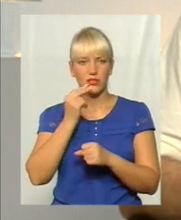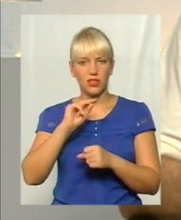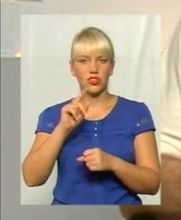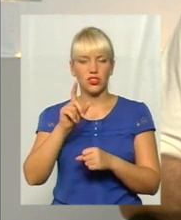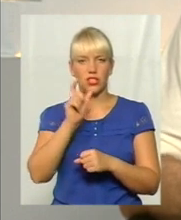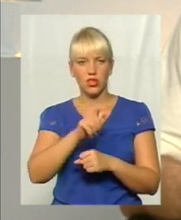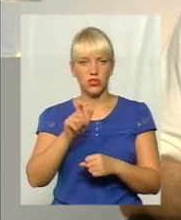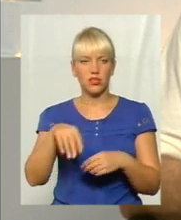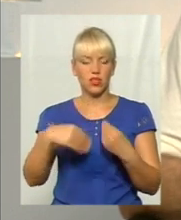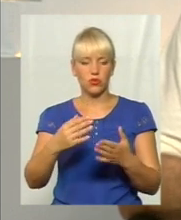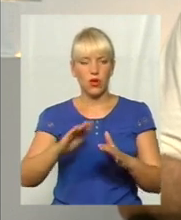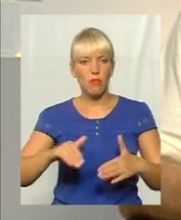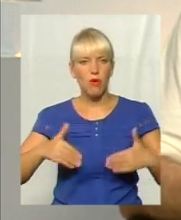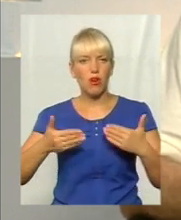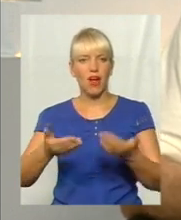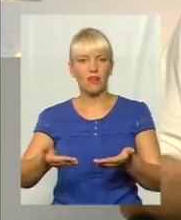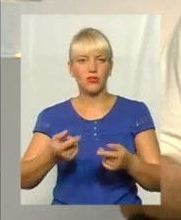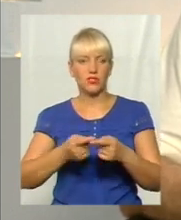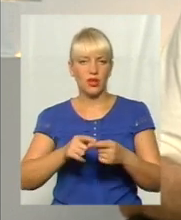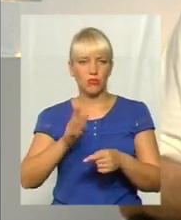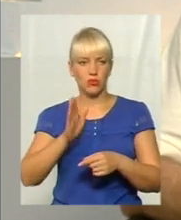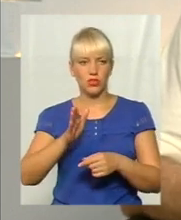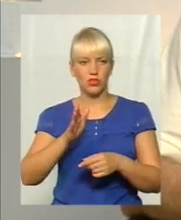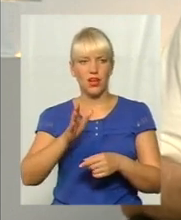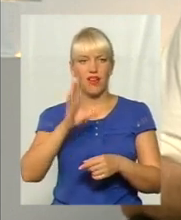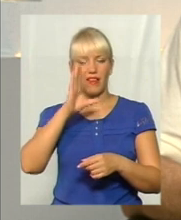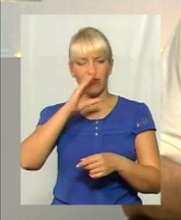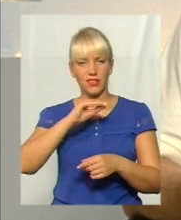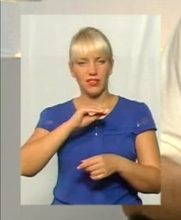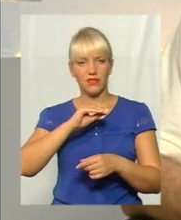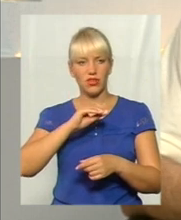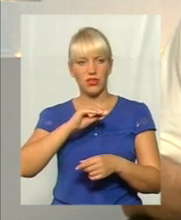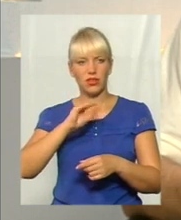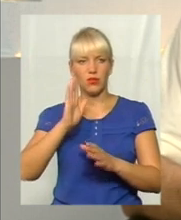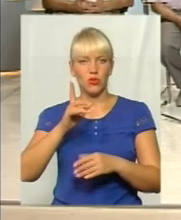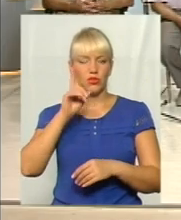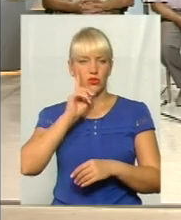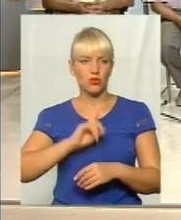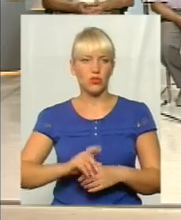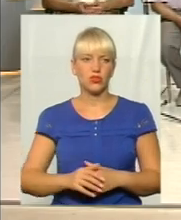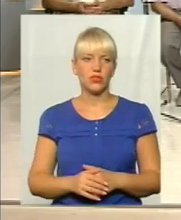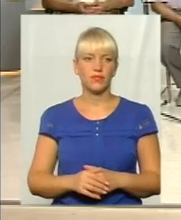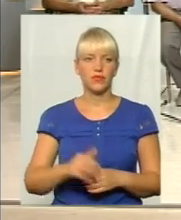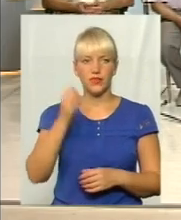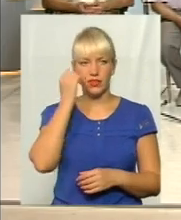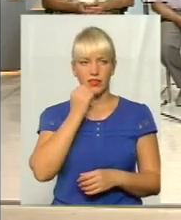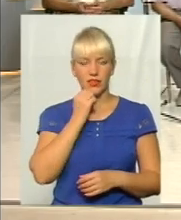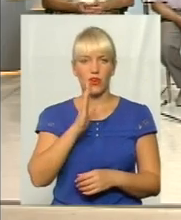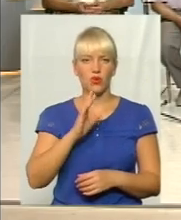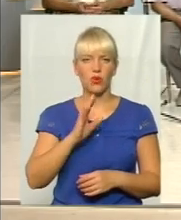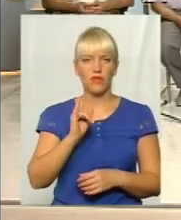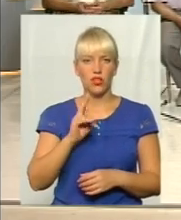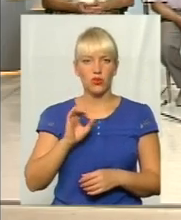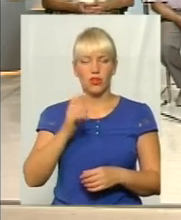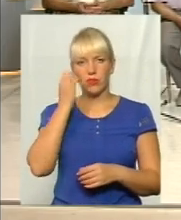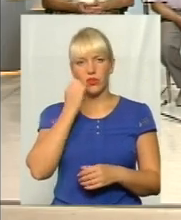дадуть порадок, і це буде ефективно, і буде дуже згучно. Дякую, пане Віктор, особливо подякую вам сьогодні, що